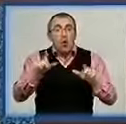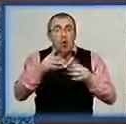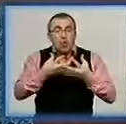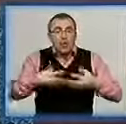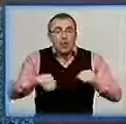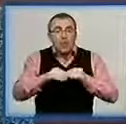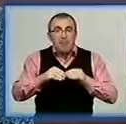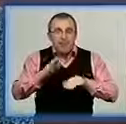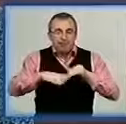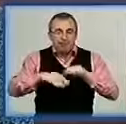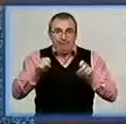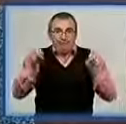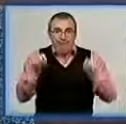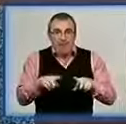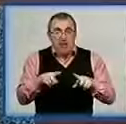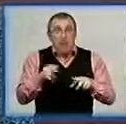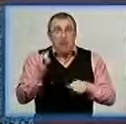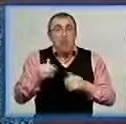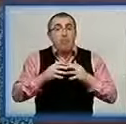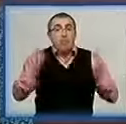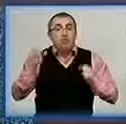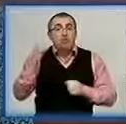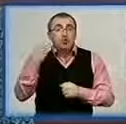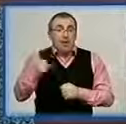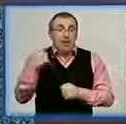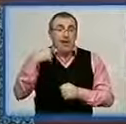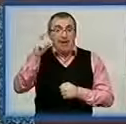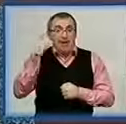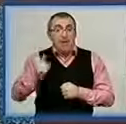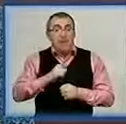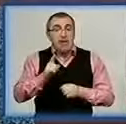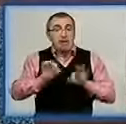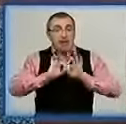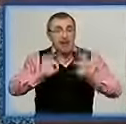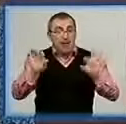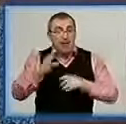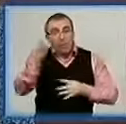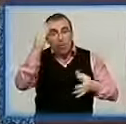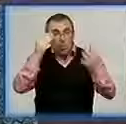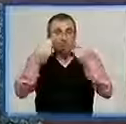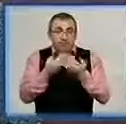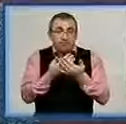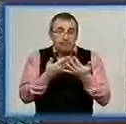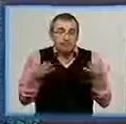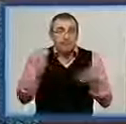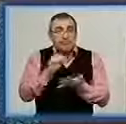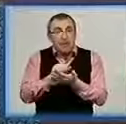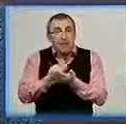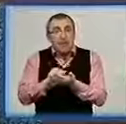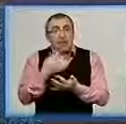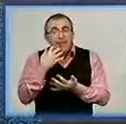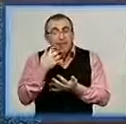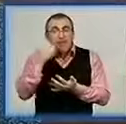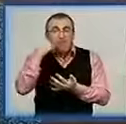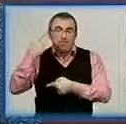зимовий проєкт, учасником якого вже стали більше сотні кірвоградців. Вони на майстер-класах освоїли повсякденні справи, якими займалися наші діди